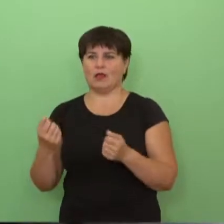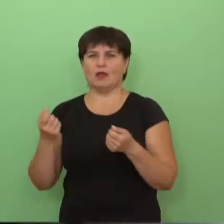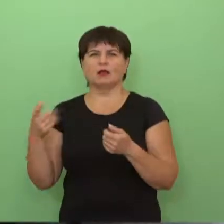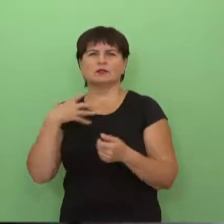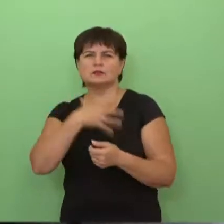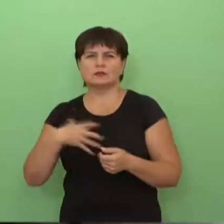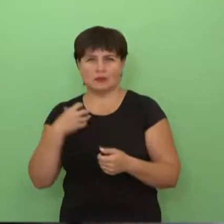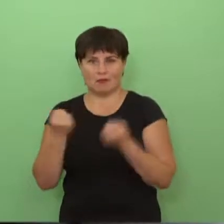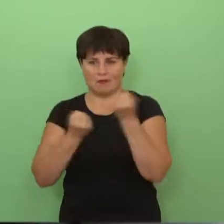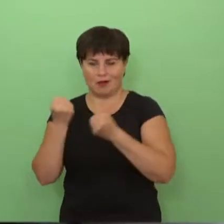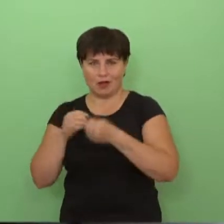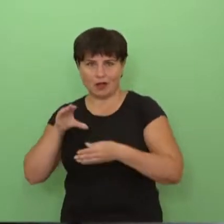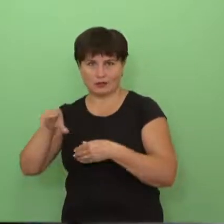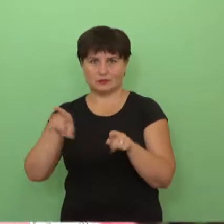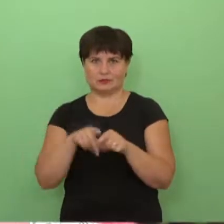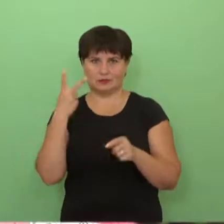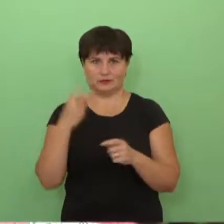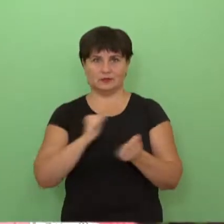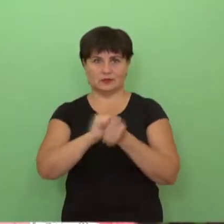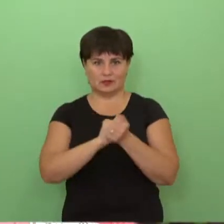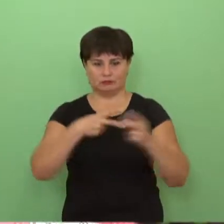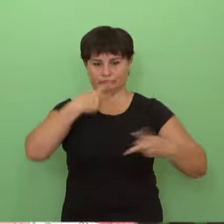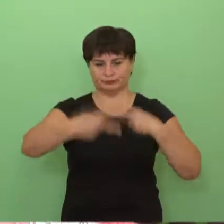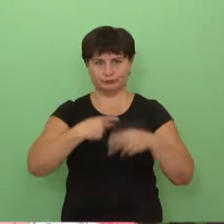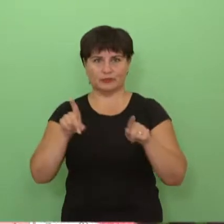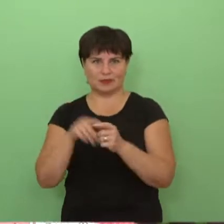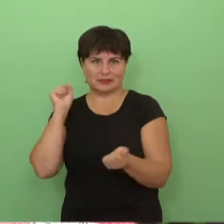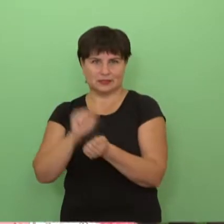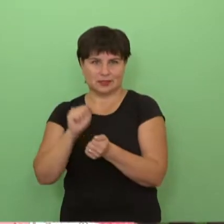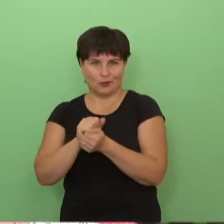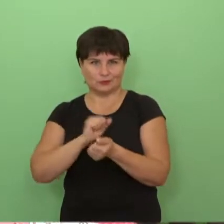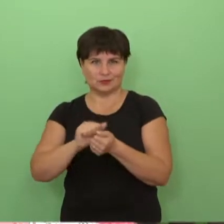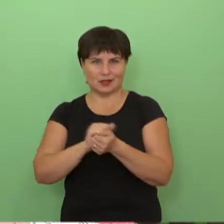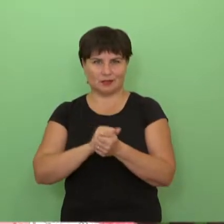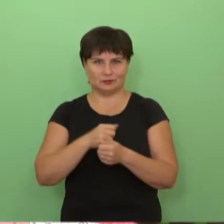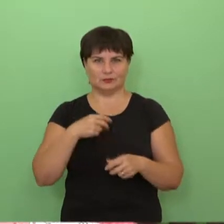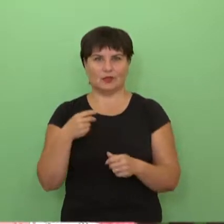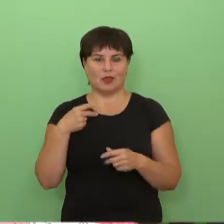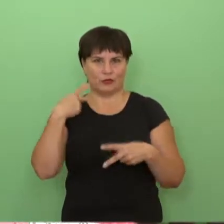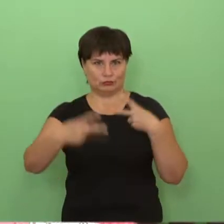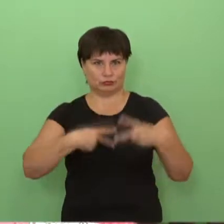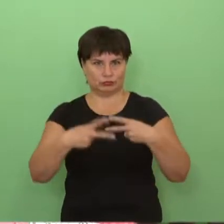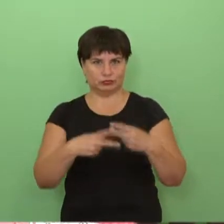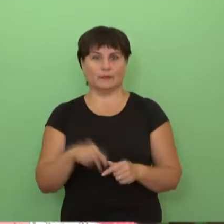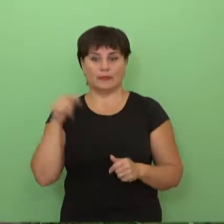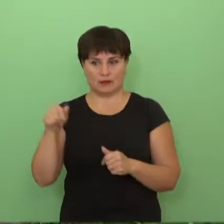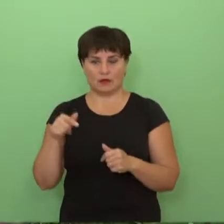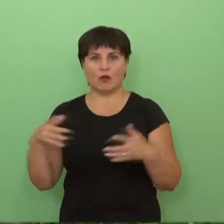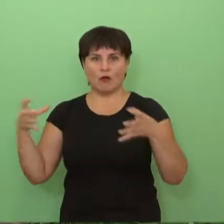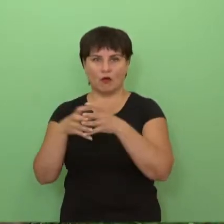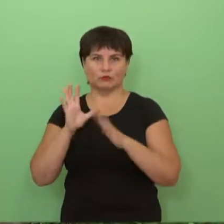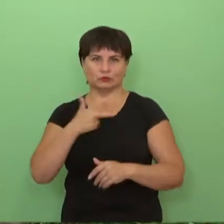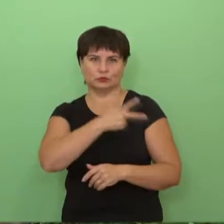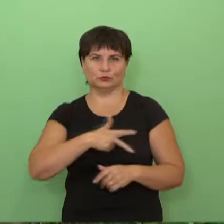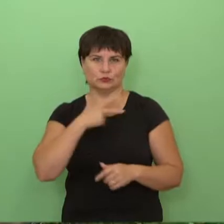automobilį, bet ir dviskalbimo mašinas, veidžio veiklę. Taip ši organizacija dar labiau praplės socialinės paslaugas.